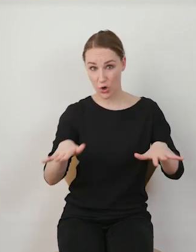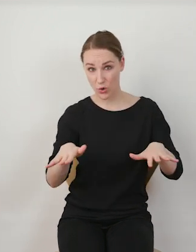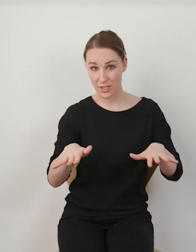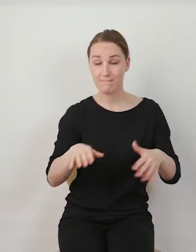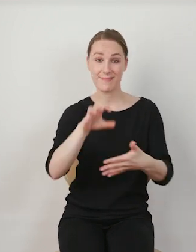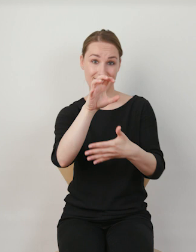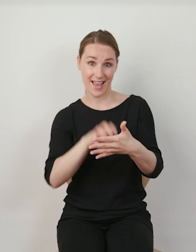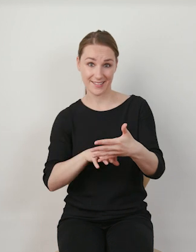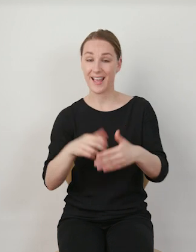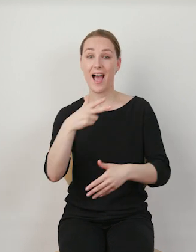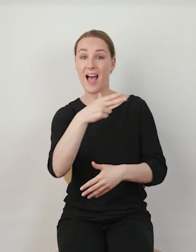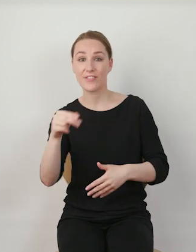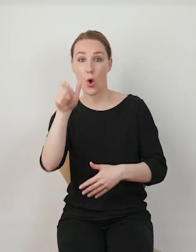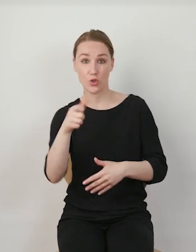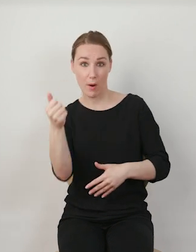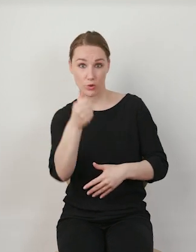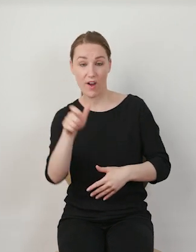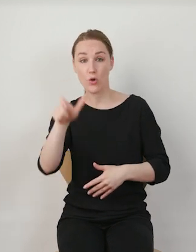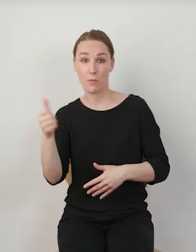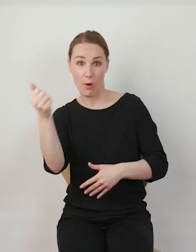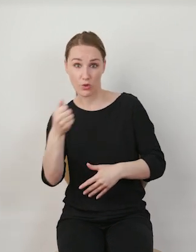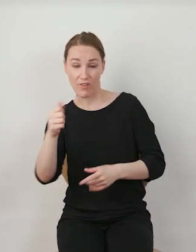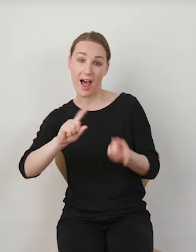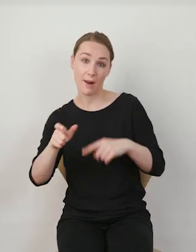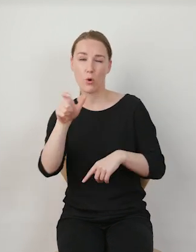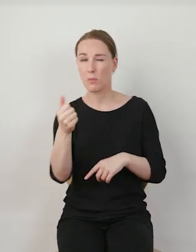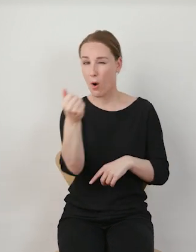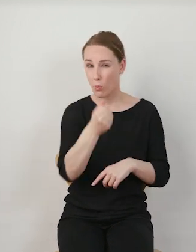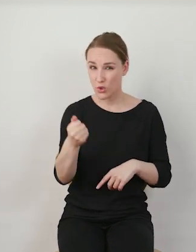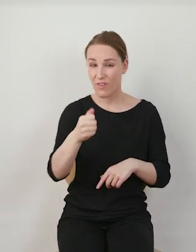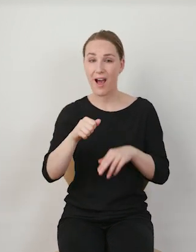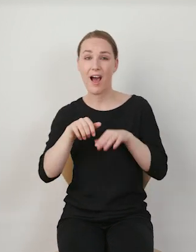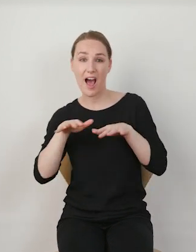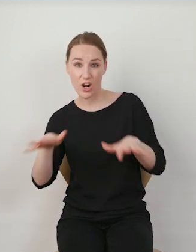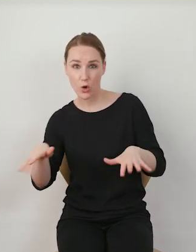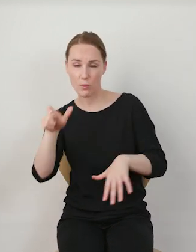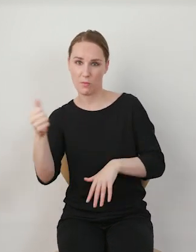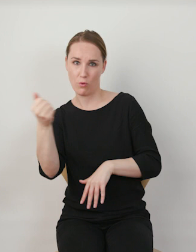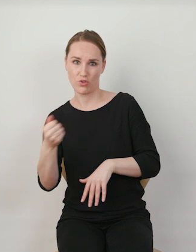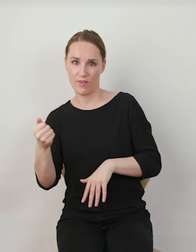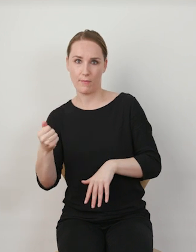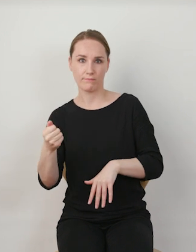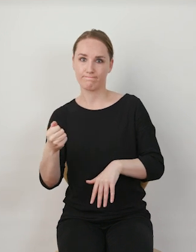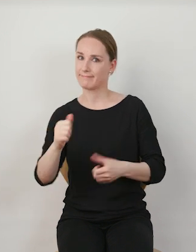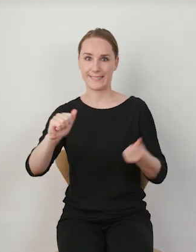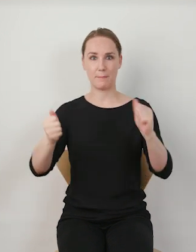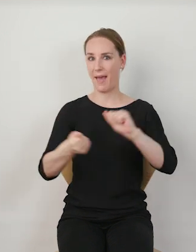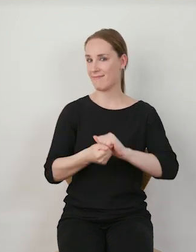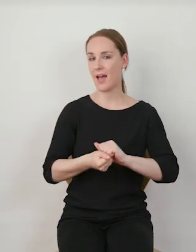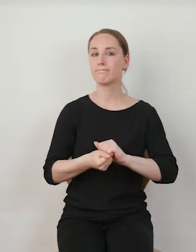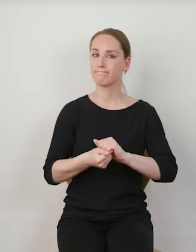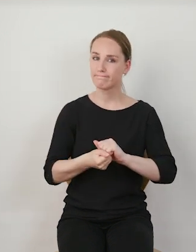-tekst, a nie użytkownik-użytkownik, bądź użytkownik-algorytm-użytkownik. To jest zmiana, którą